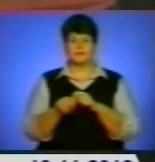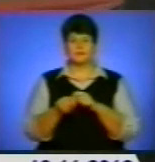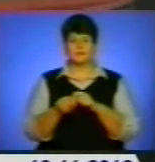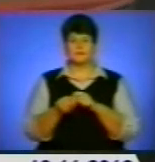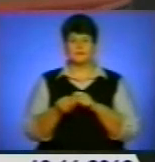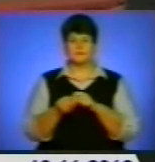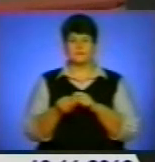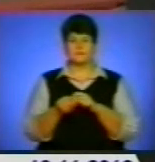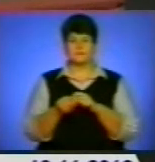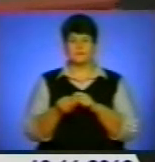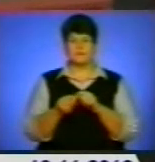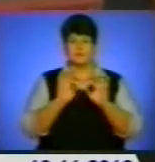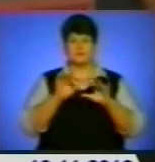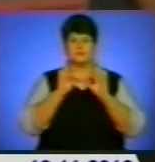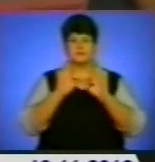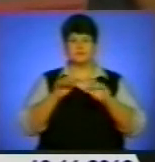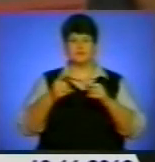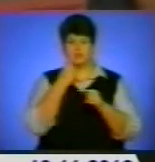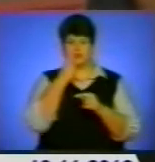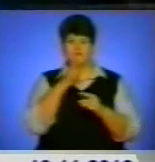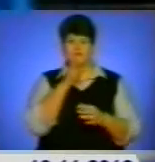об цій дорогі расскажемо в ближайшому часі.